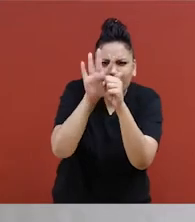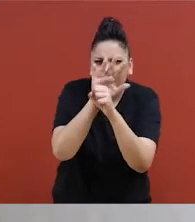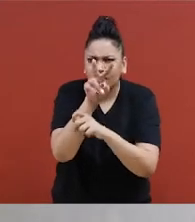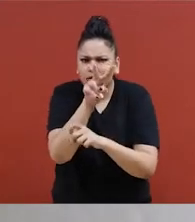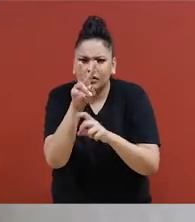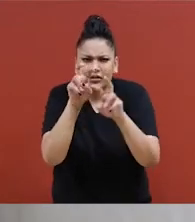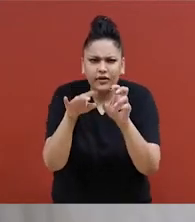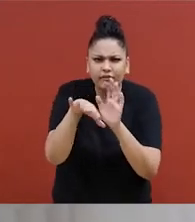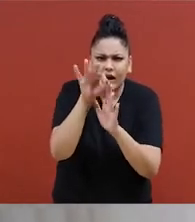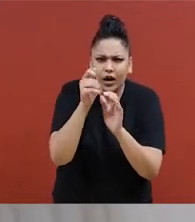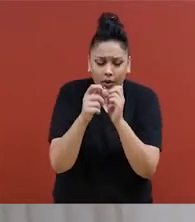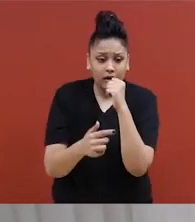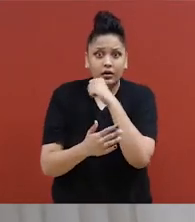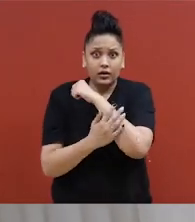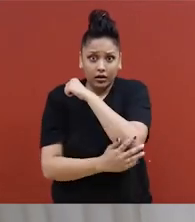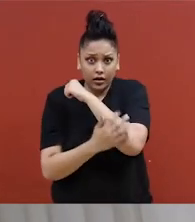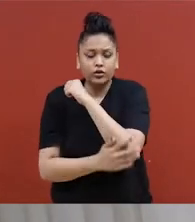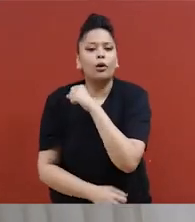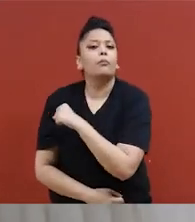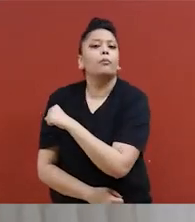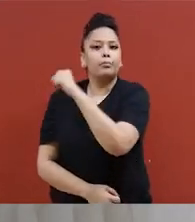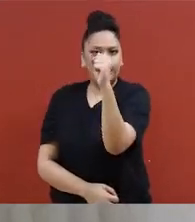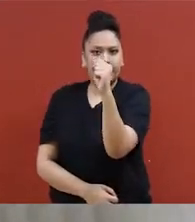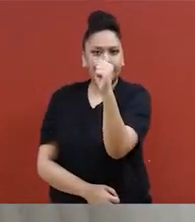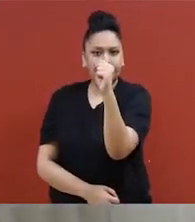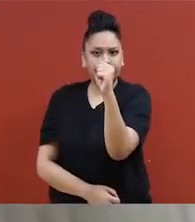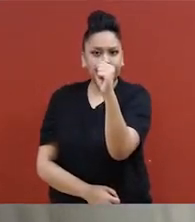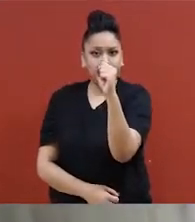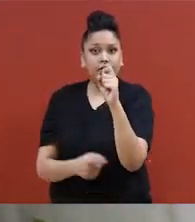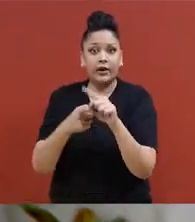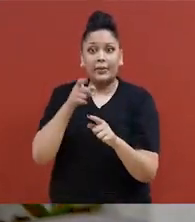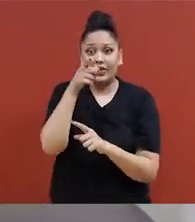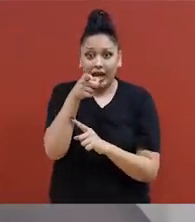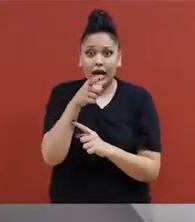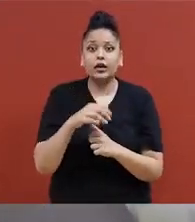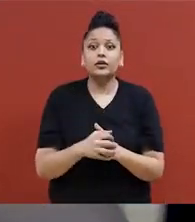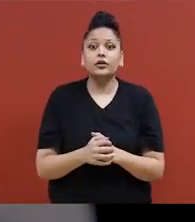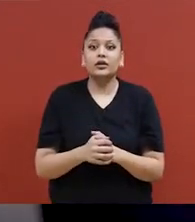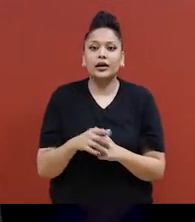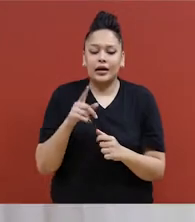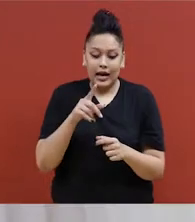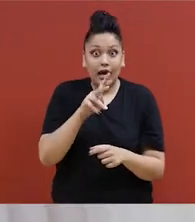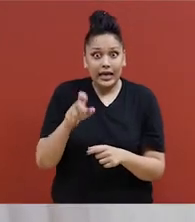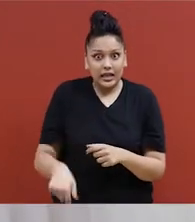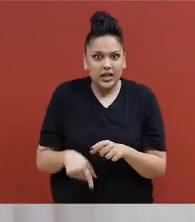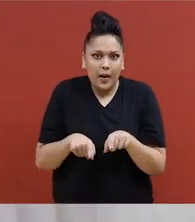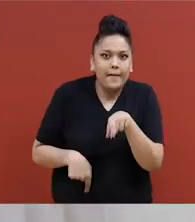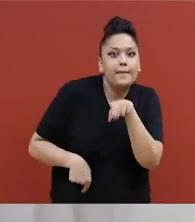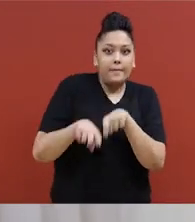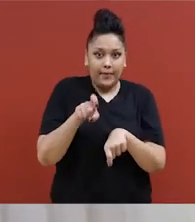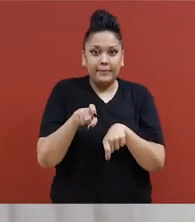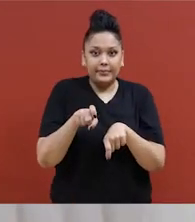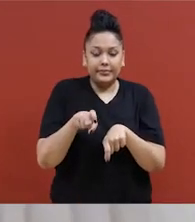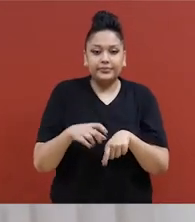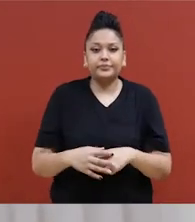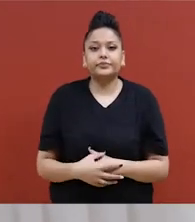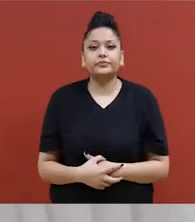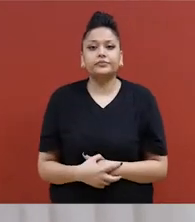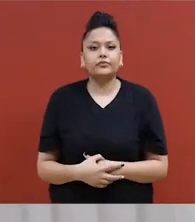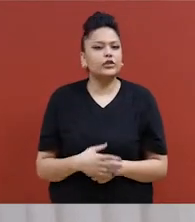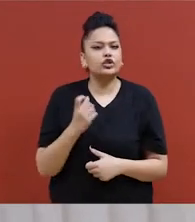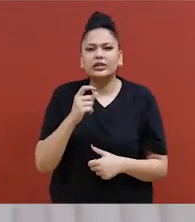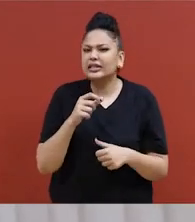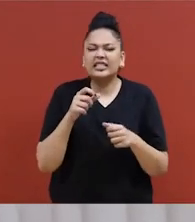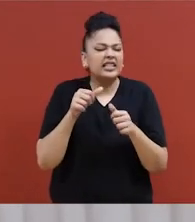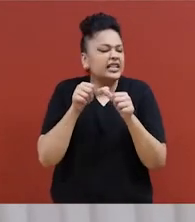Je peux faire le dégagement et frapper le côté du genou de l'attaquant. Ça, ça cause des dommages permanents à l'attaquant. Les